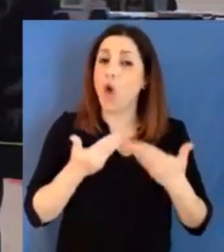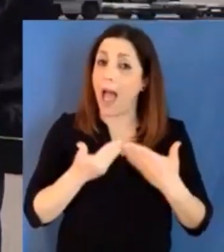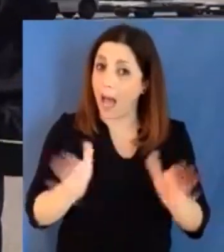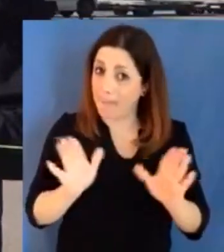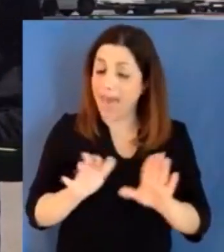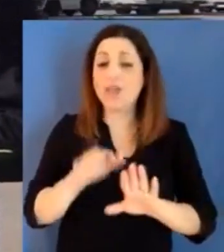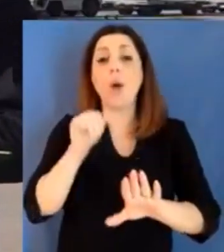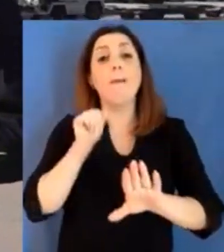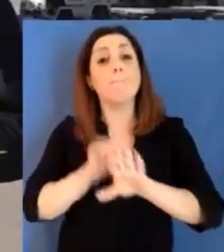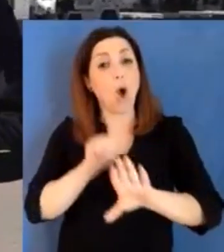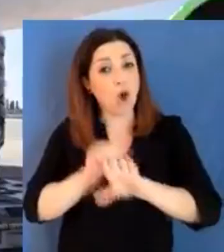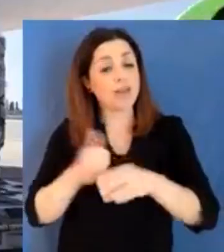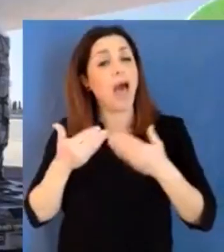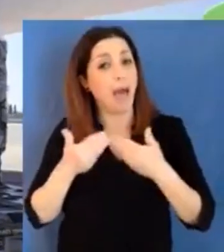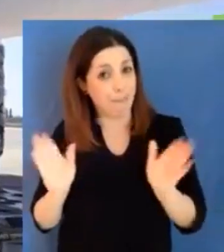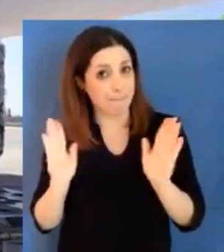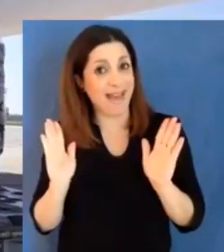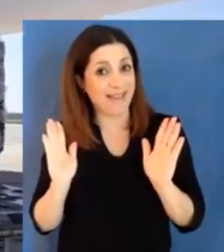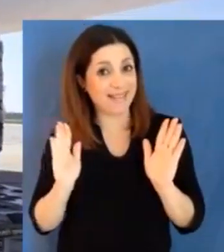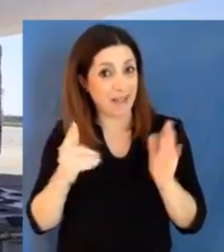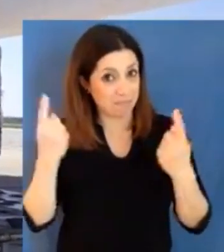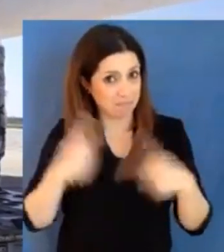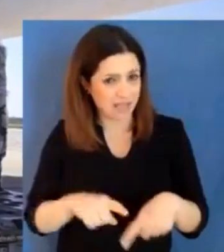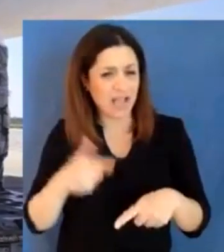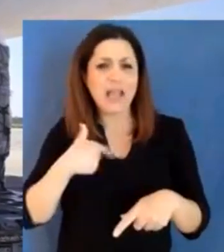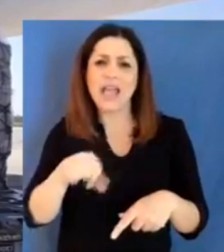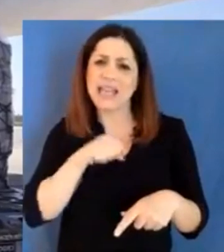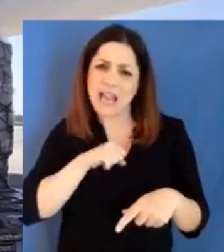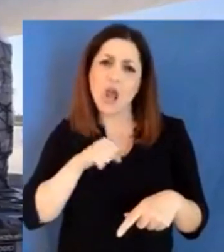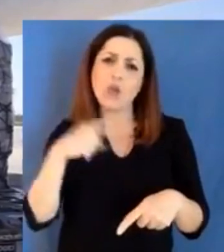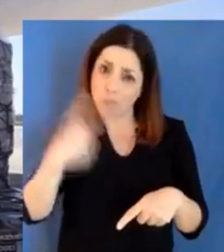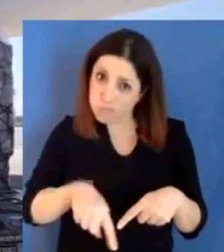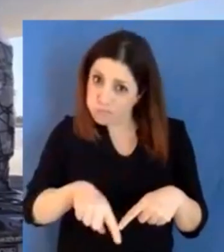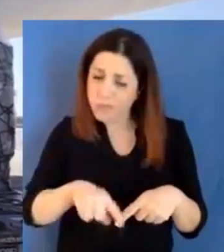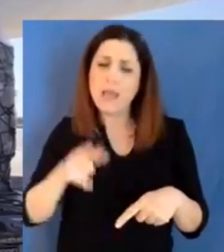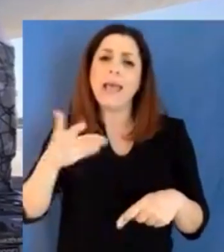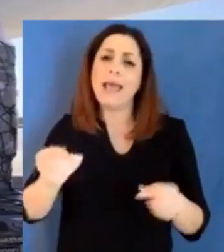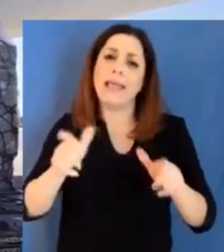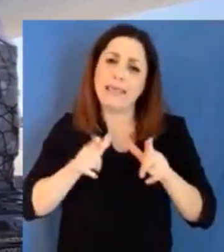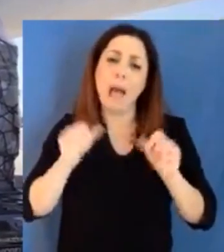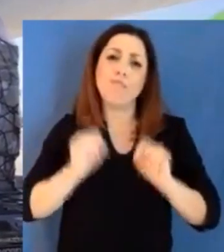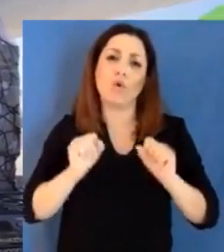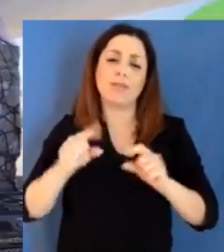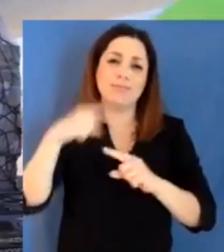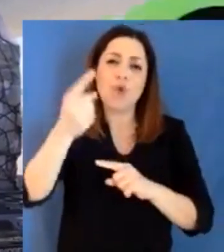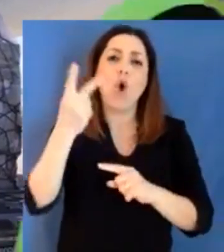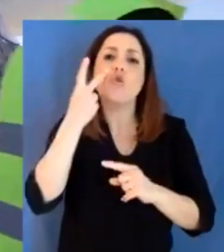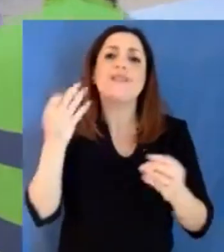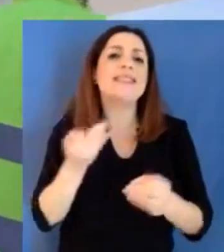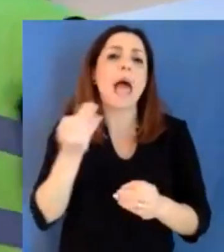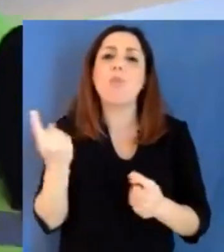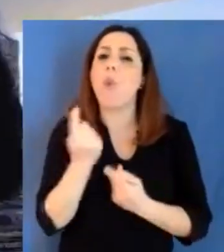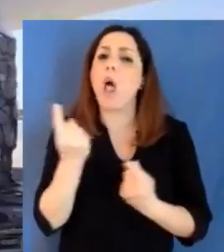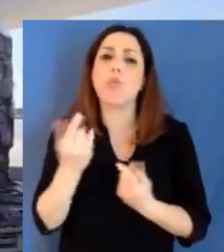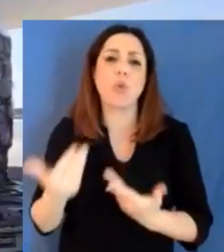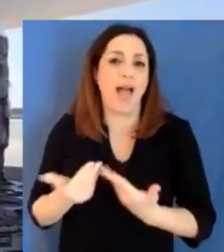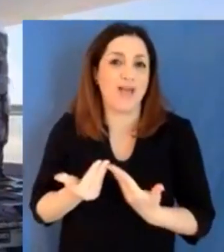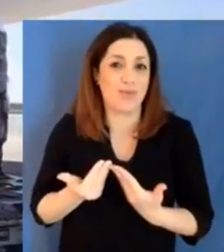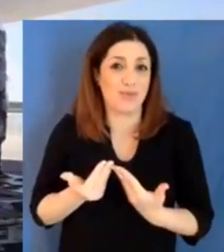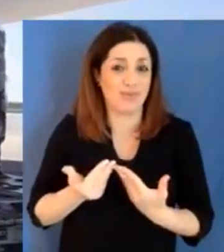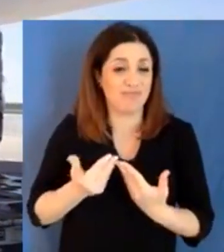all'inizio di questa storia la gente non andava nei ristoranti cinesi, perché temeva di essere contagiata